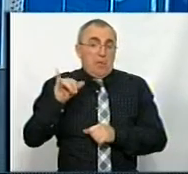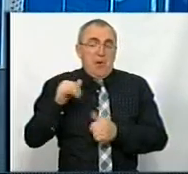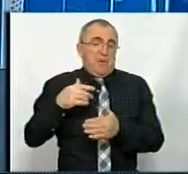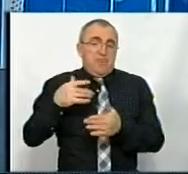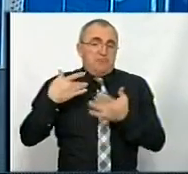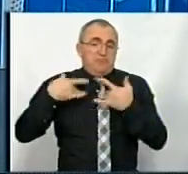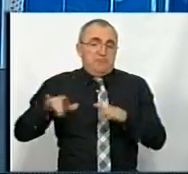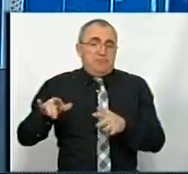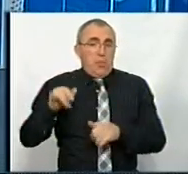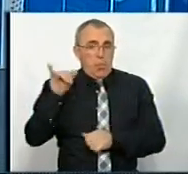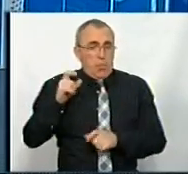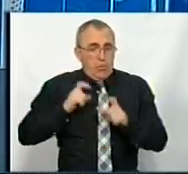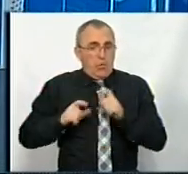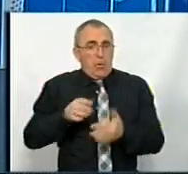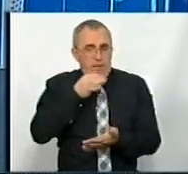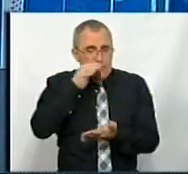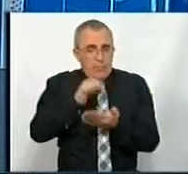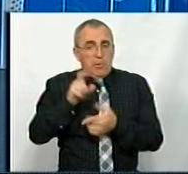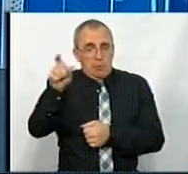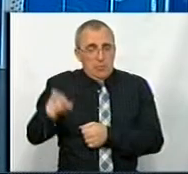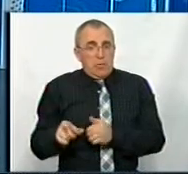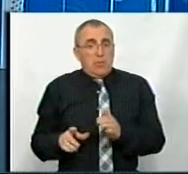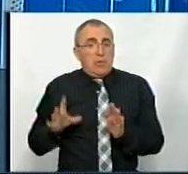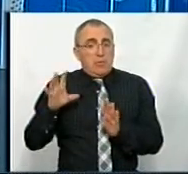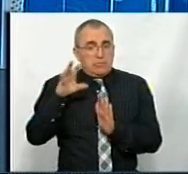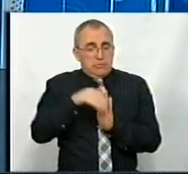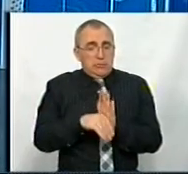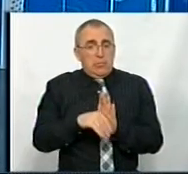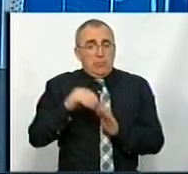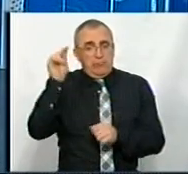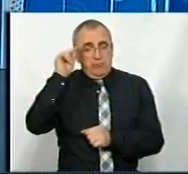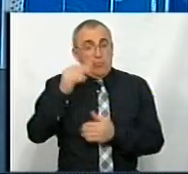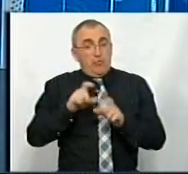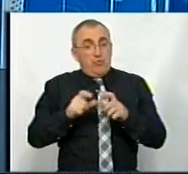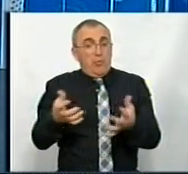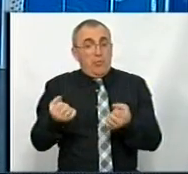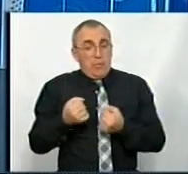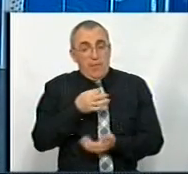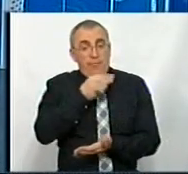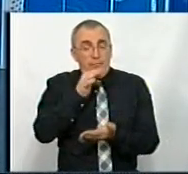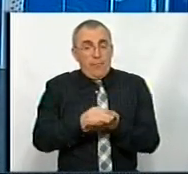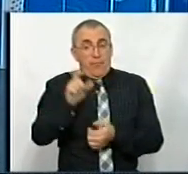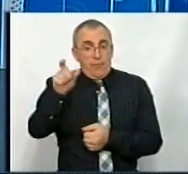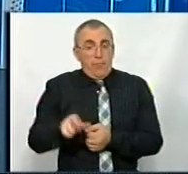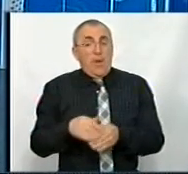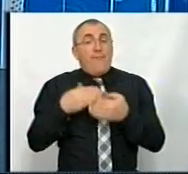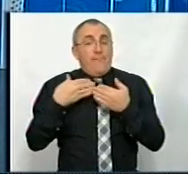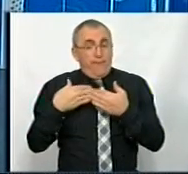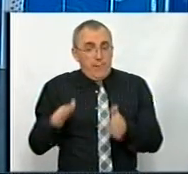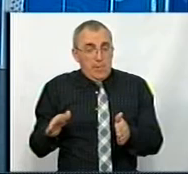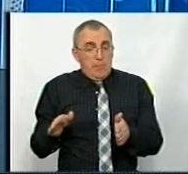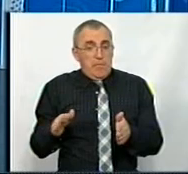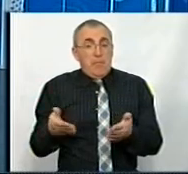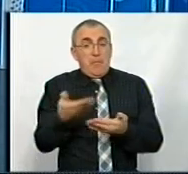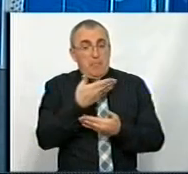університет бере на себе певне відповідальність за те, що він зараховує такого абітуріента. Вона мала взяти відповідальність, щоб вона його випустила. Однозначно. Так,